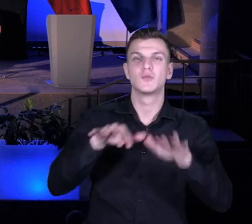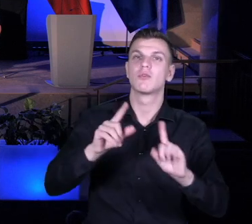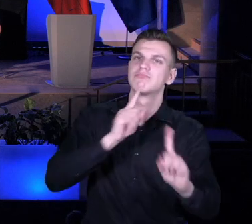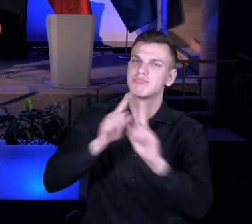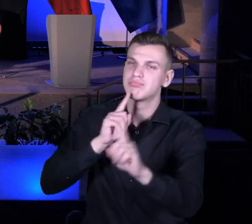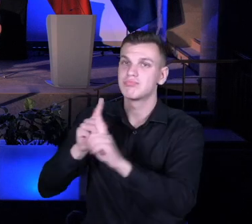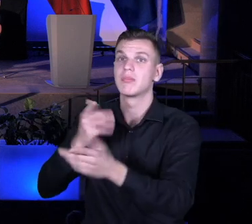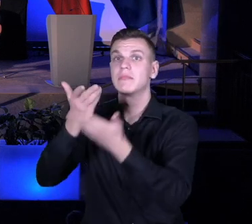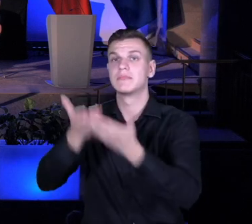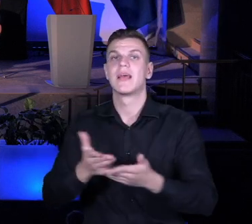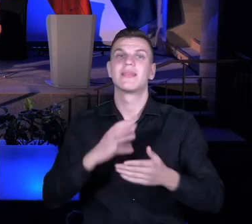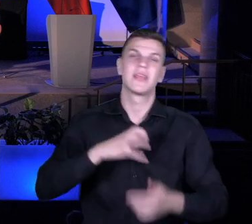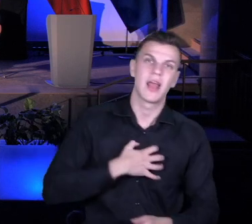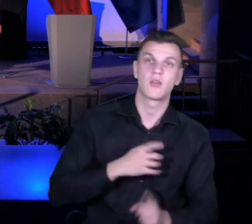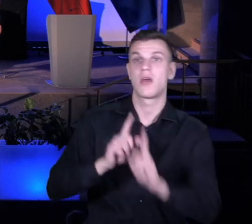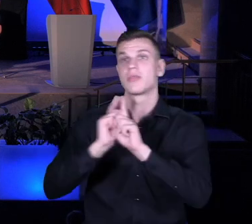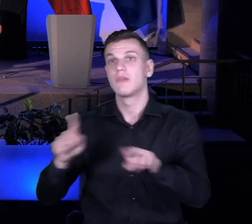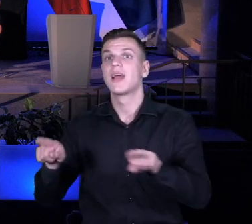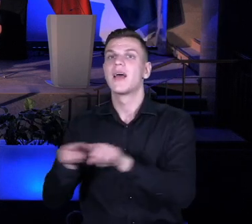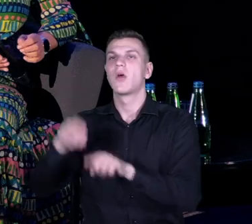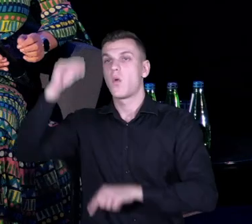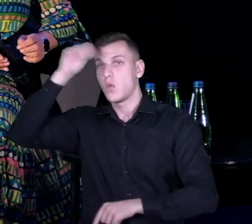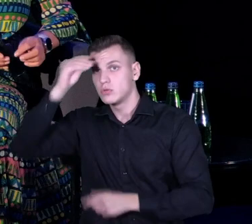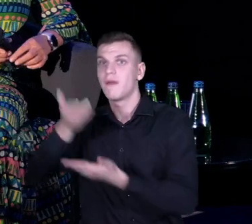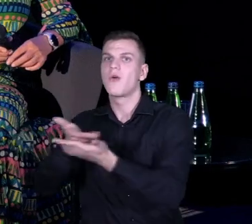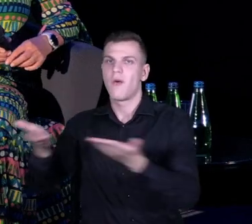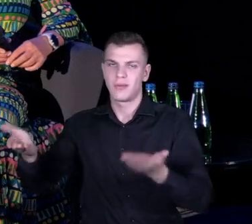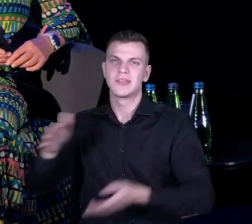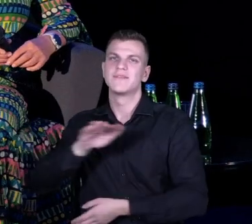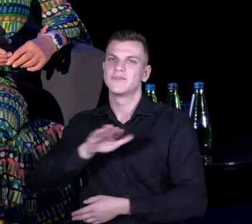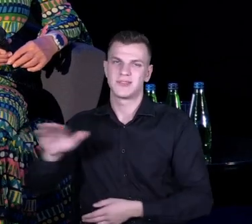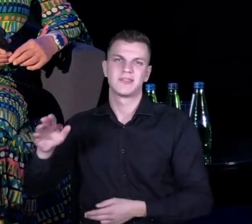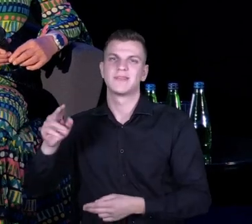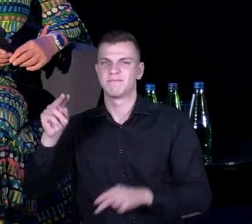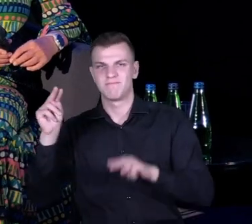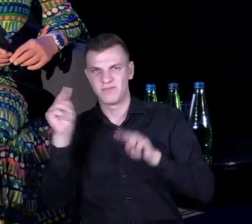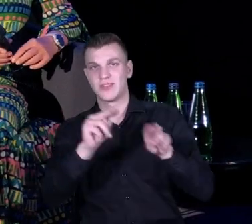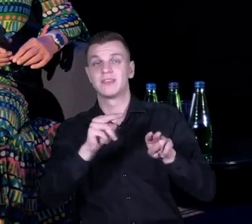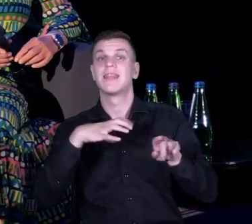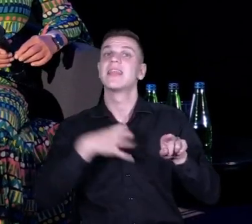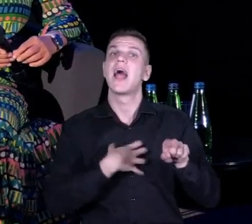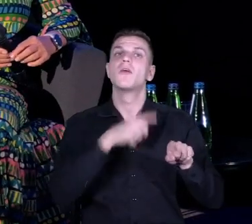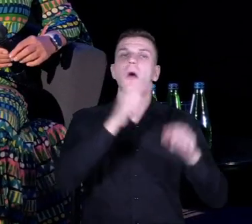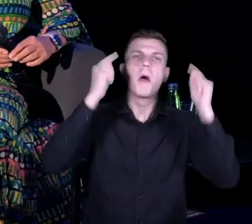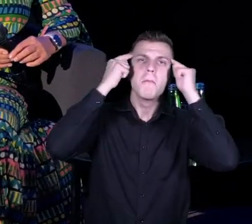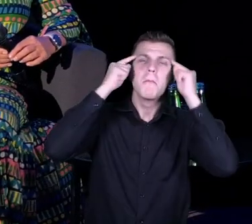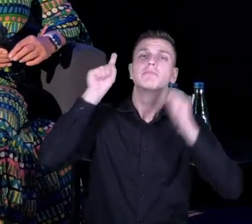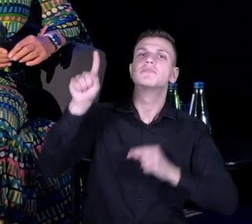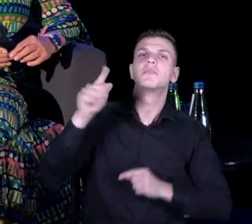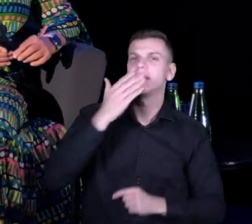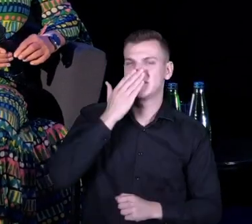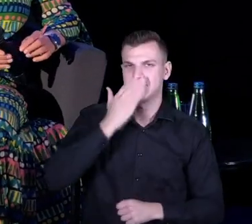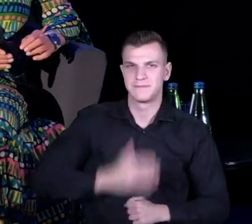nauczycieli i samych uczniów, którzy też to dostrzegają. Także uczniowie też widzą, jak dyrektor się angażuje i mu zależy.